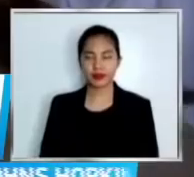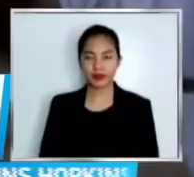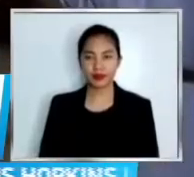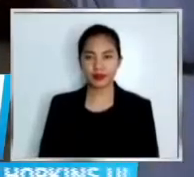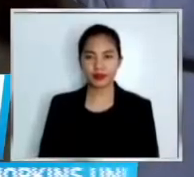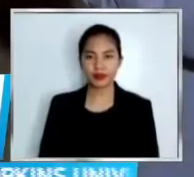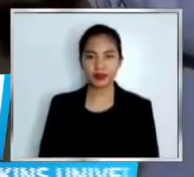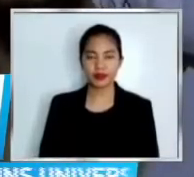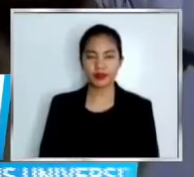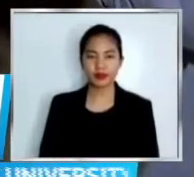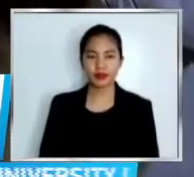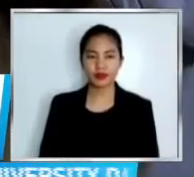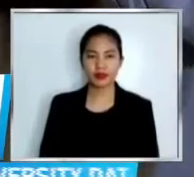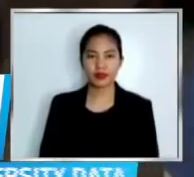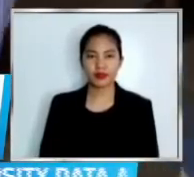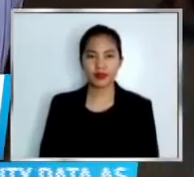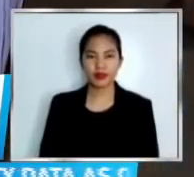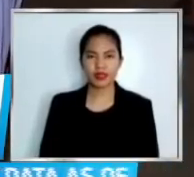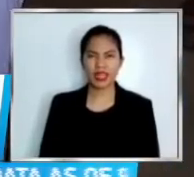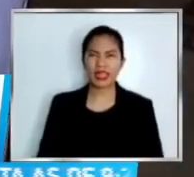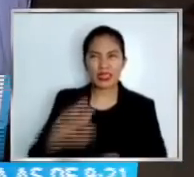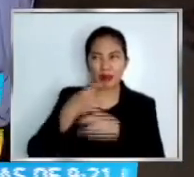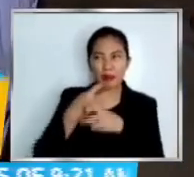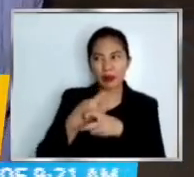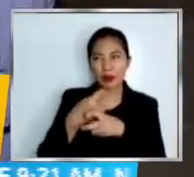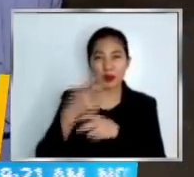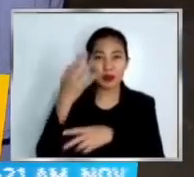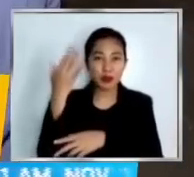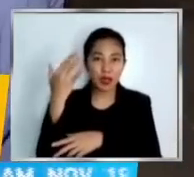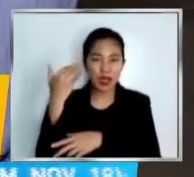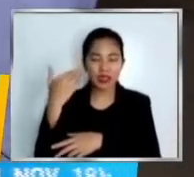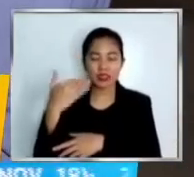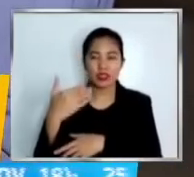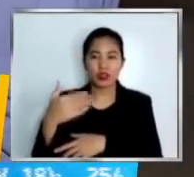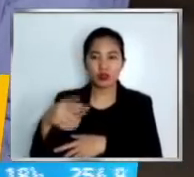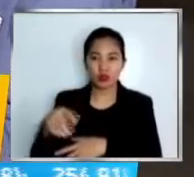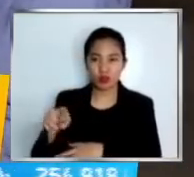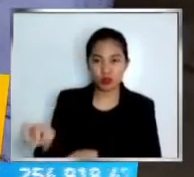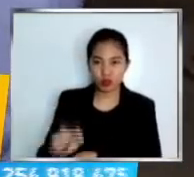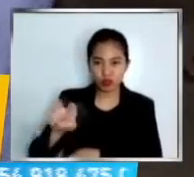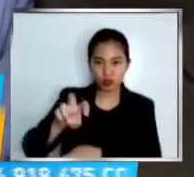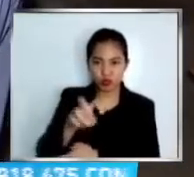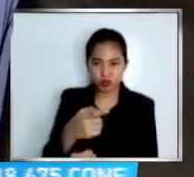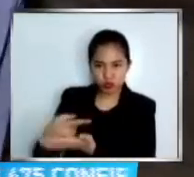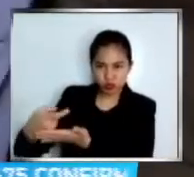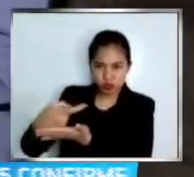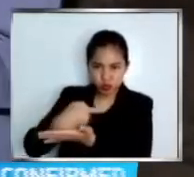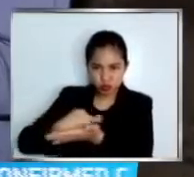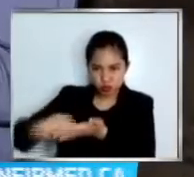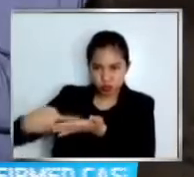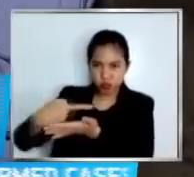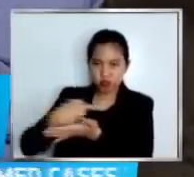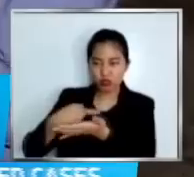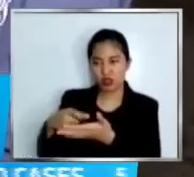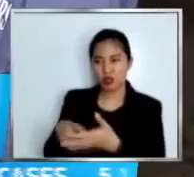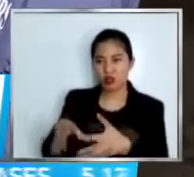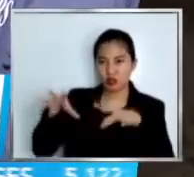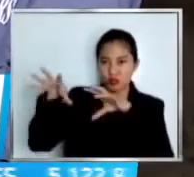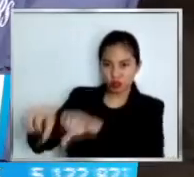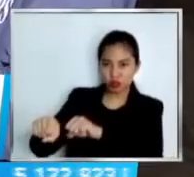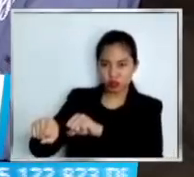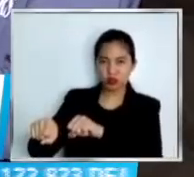kami ma'am kasi sa trash trap, umiikot po kasi yung sawa ma'am. Kaya pagka sinilo ma'am, hindi talaga siya agad-agad natatanggal ma'am.